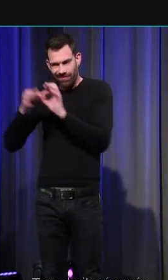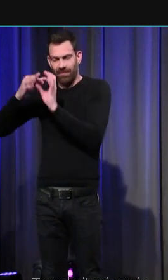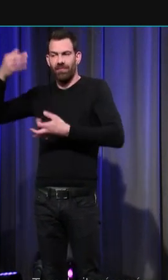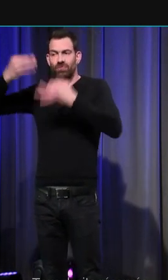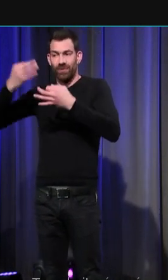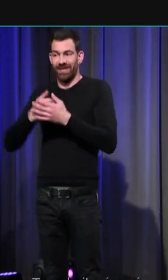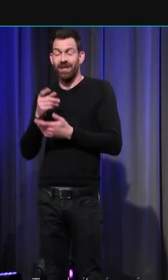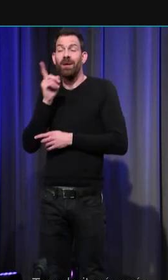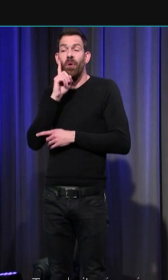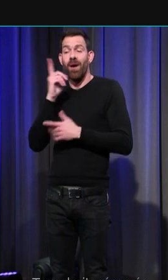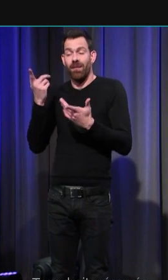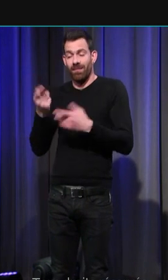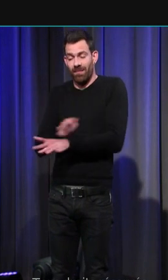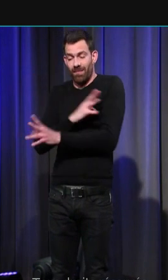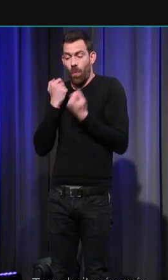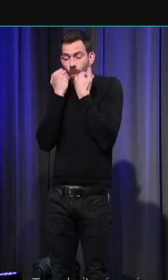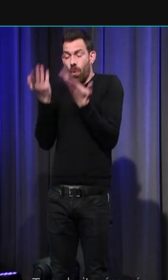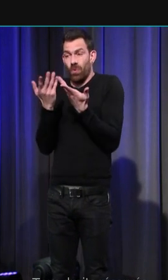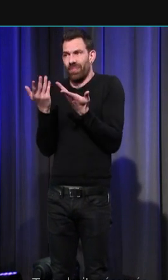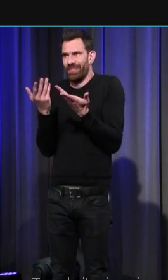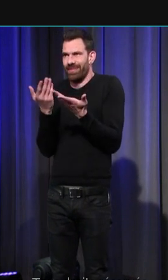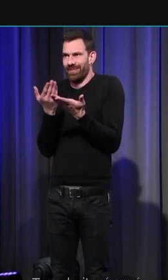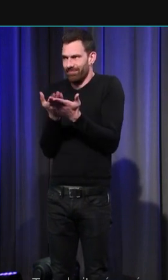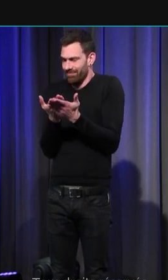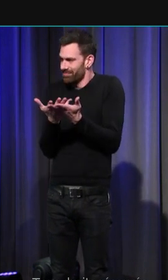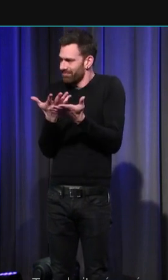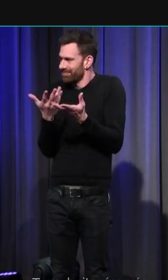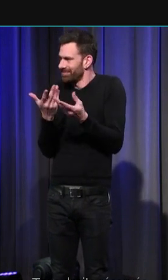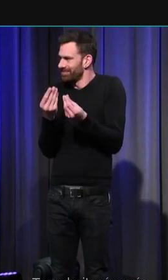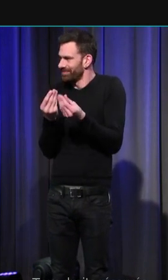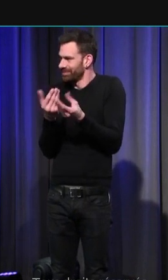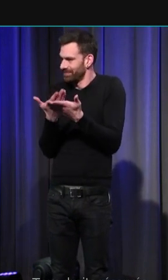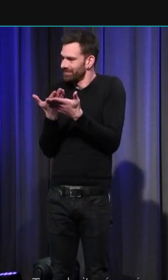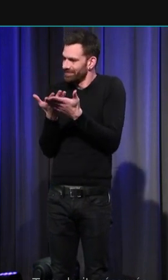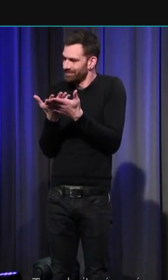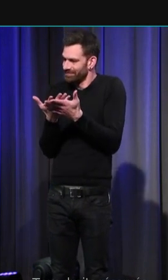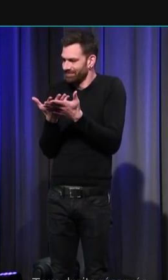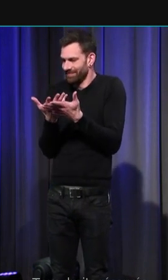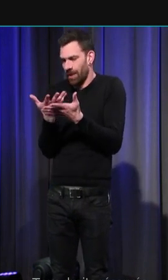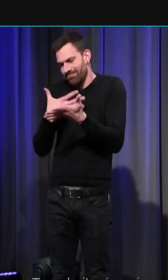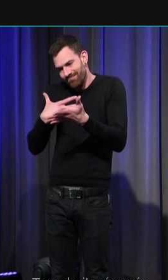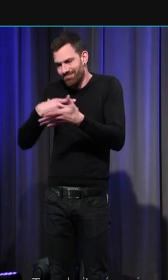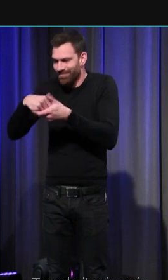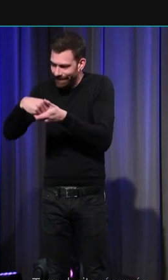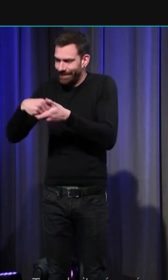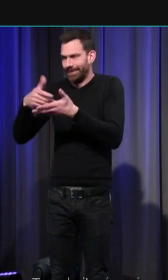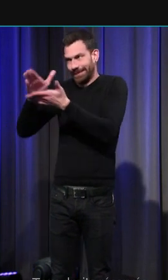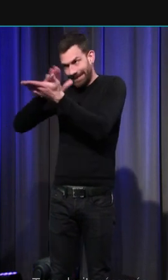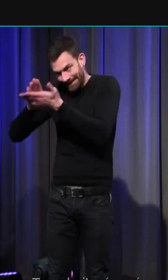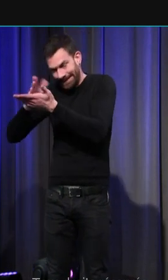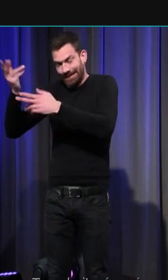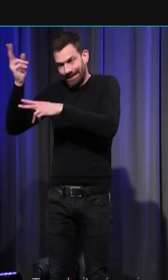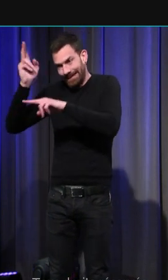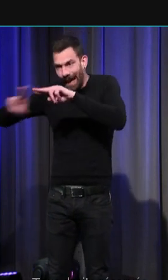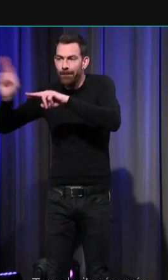car elle participe très concrètement très efficacement de la réparation de l'offense parfois même elle est un